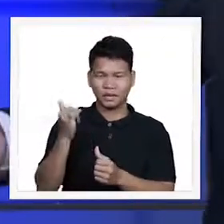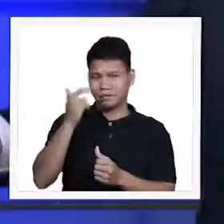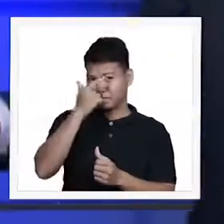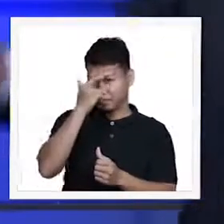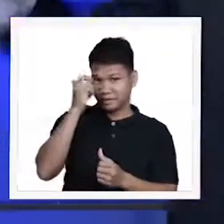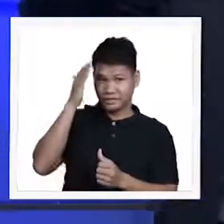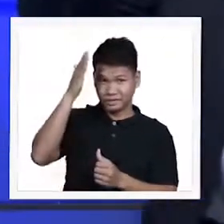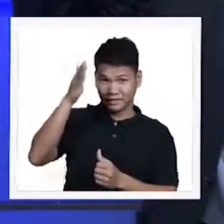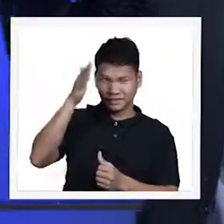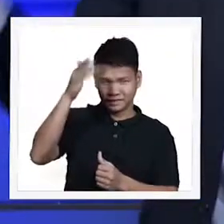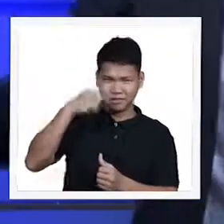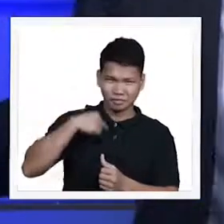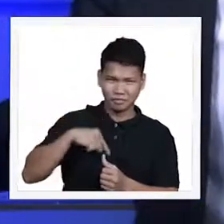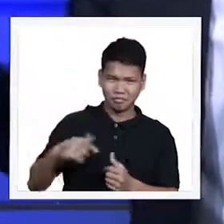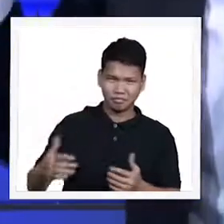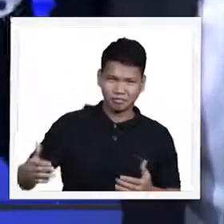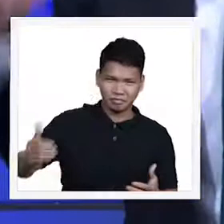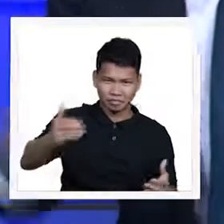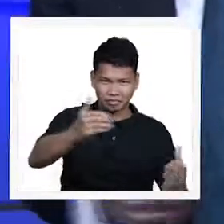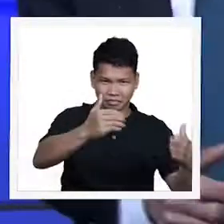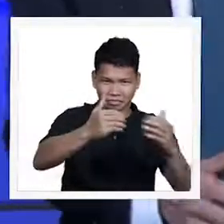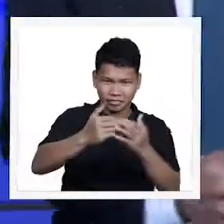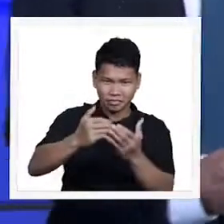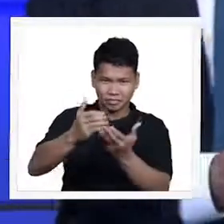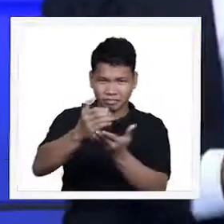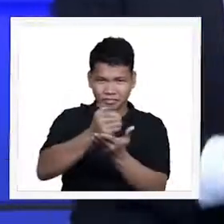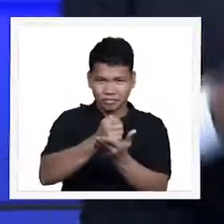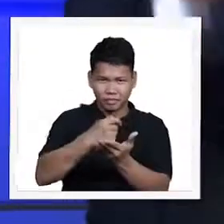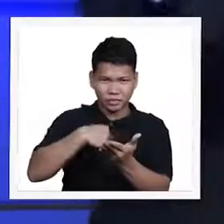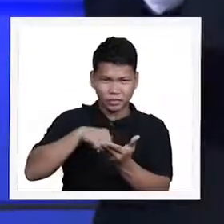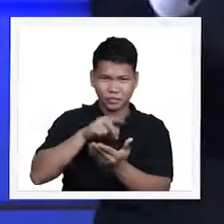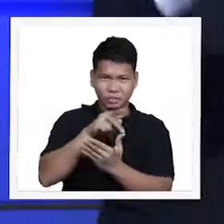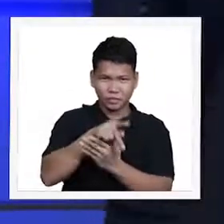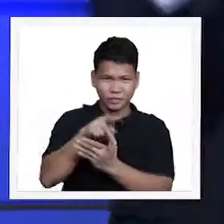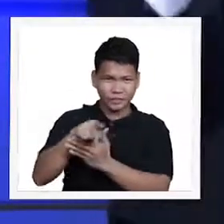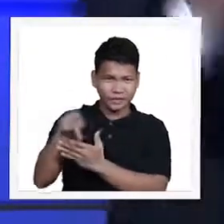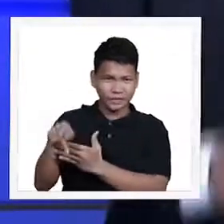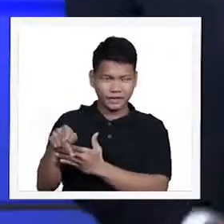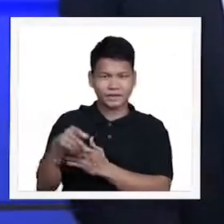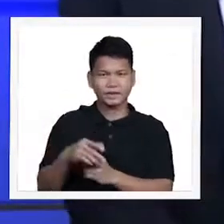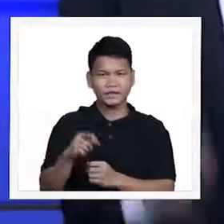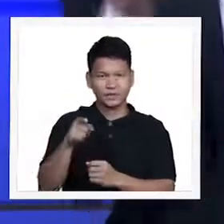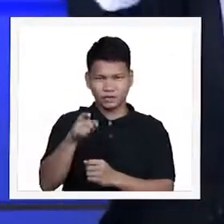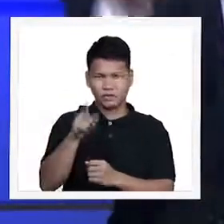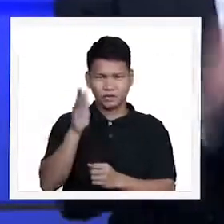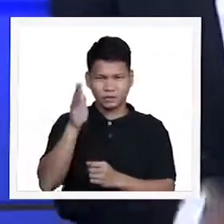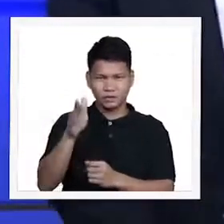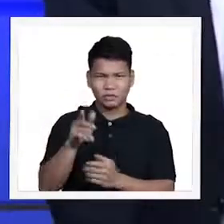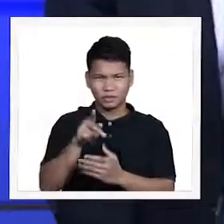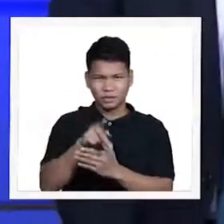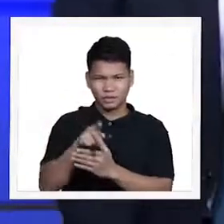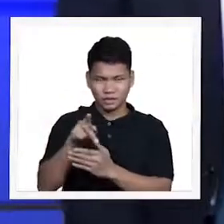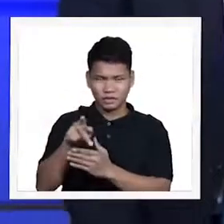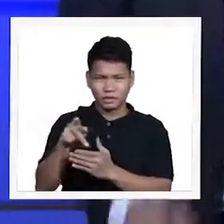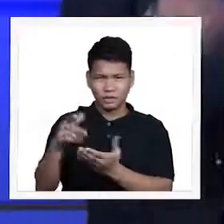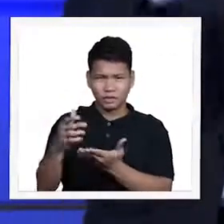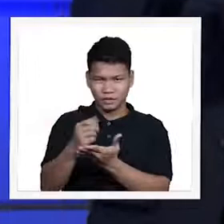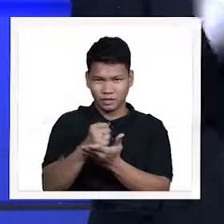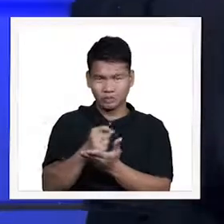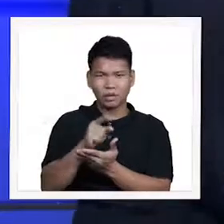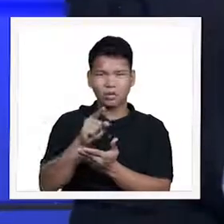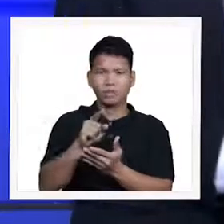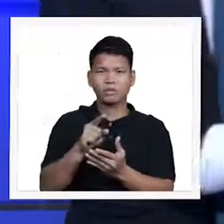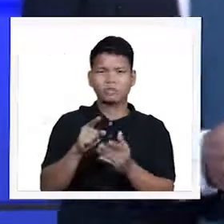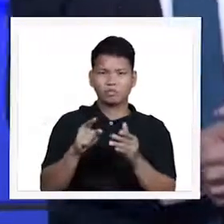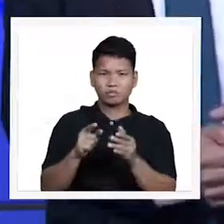harvest ng bunga ng ating itinanim remember you will reap what you saw and